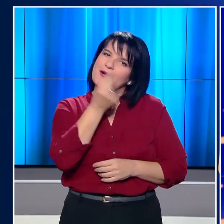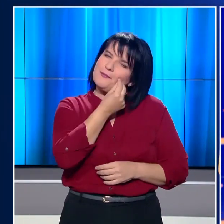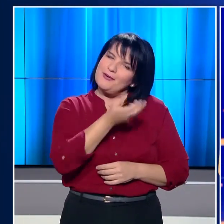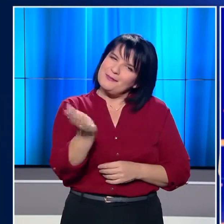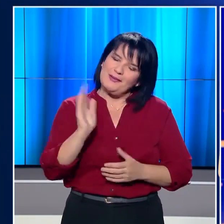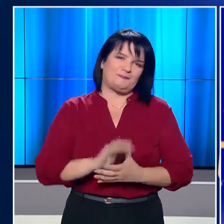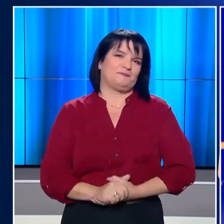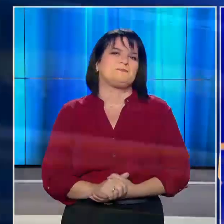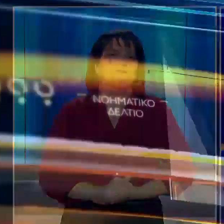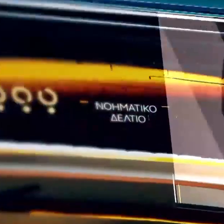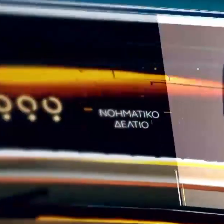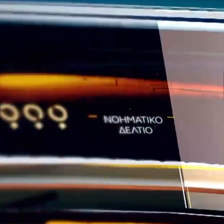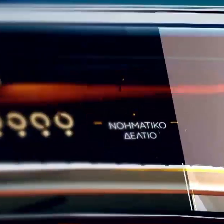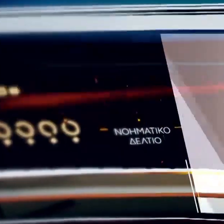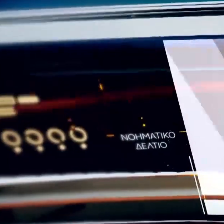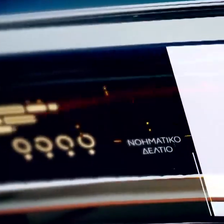απόγευμα σε όλους.